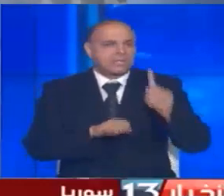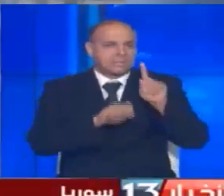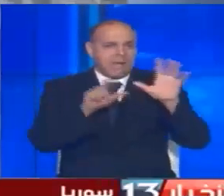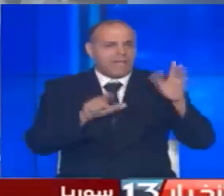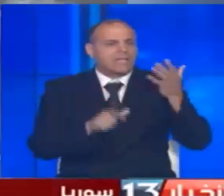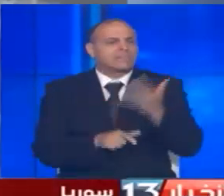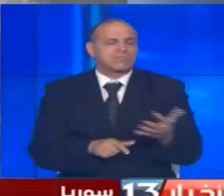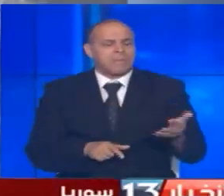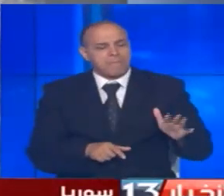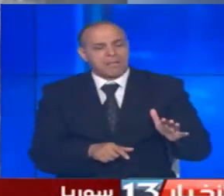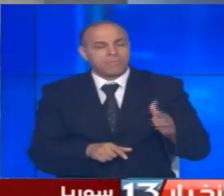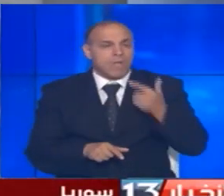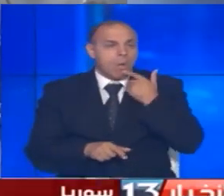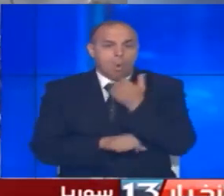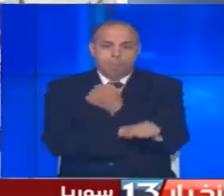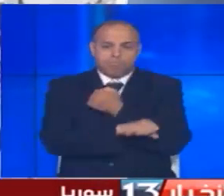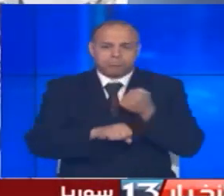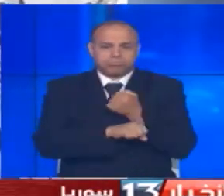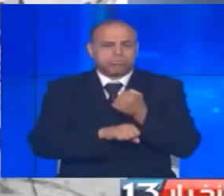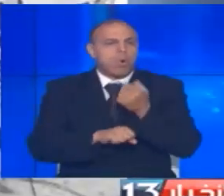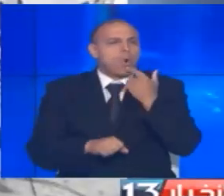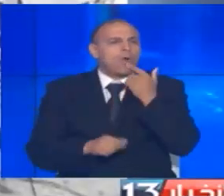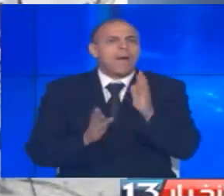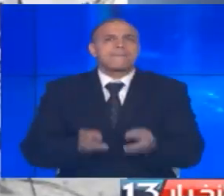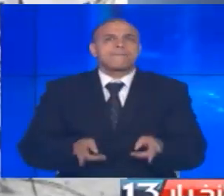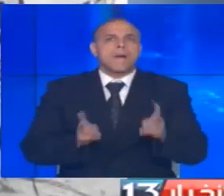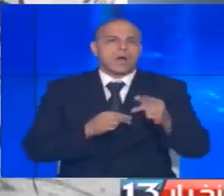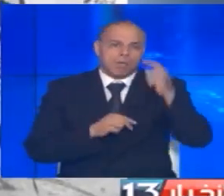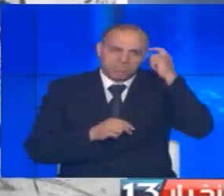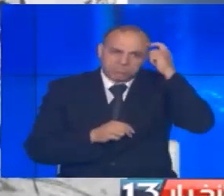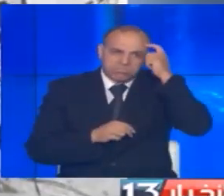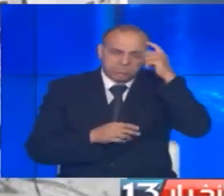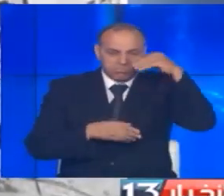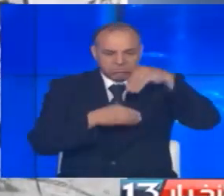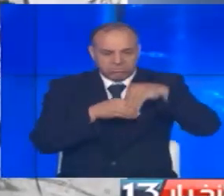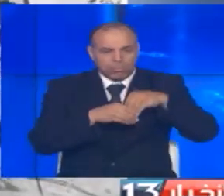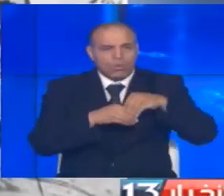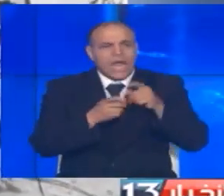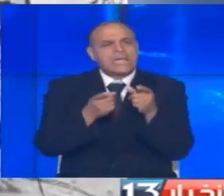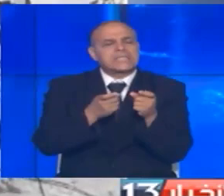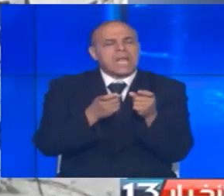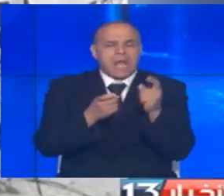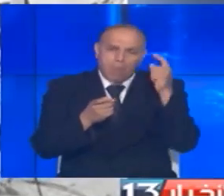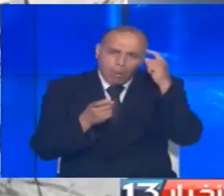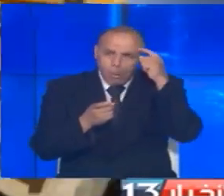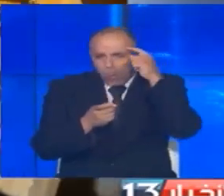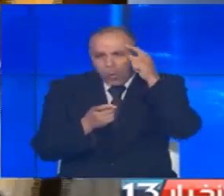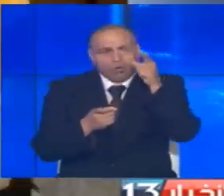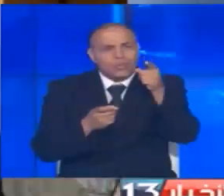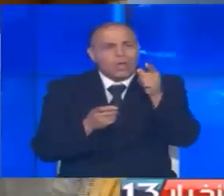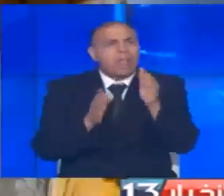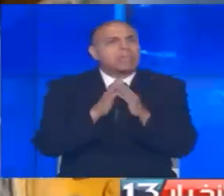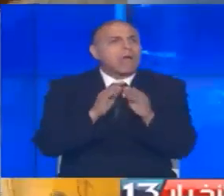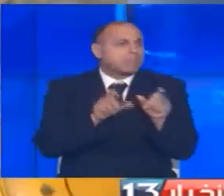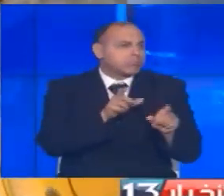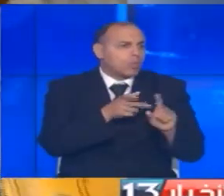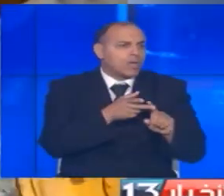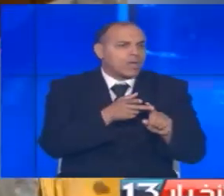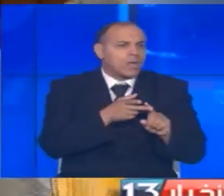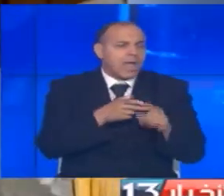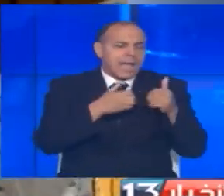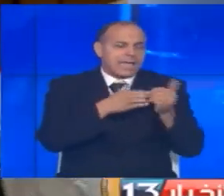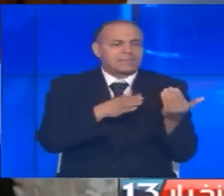طفلا وقد جاء الانفجار أمسي في مبنى يعتقد أنه يضم مستودع أسلحة بمنطقة سكنية خاضعة